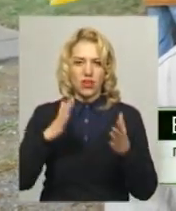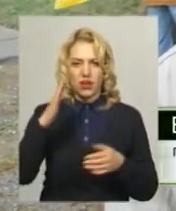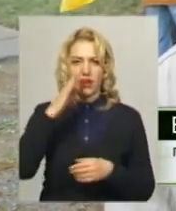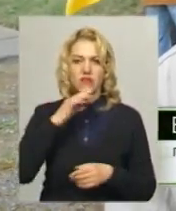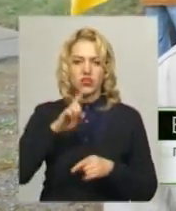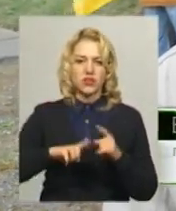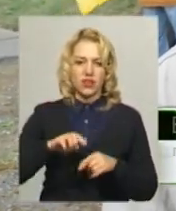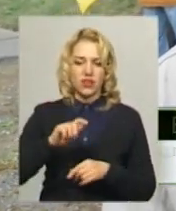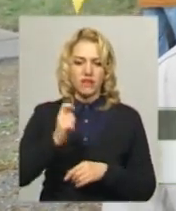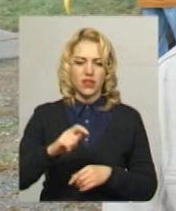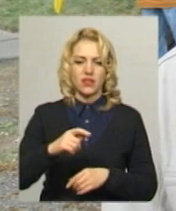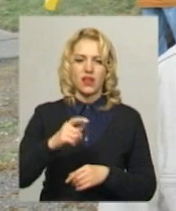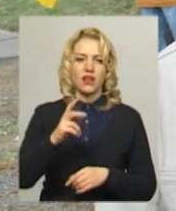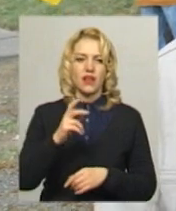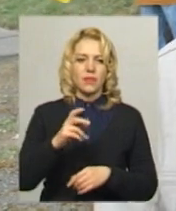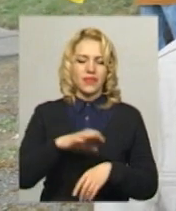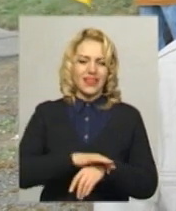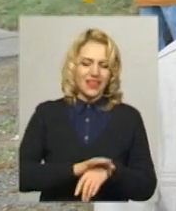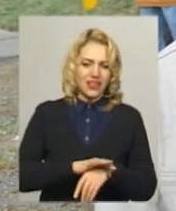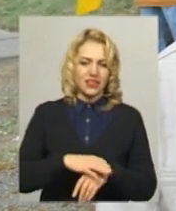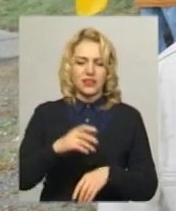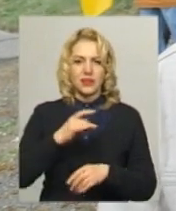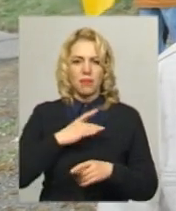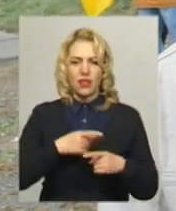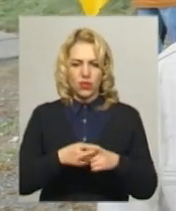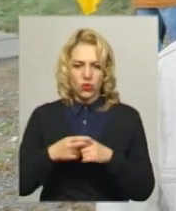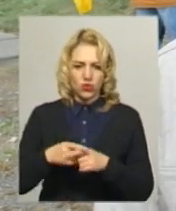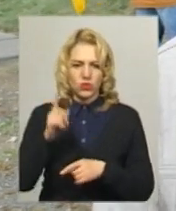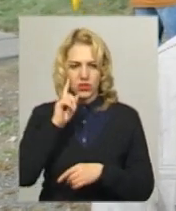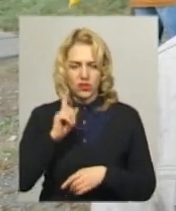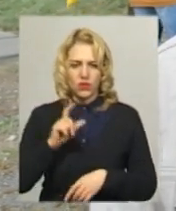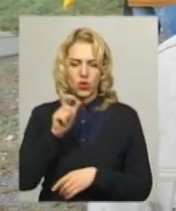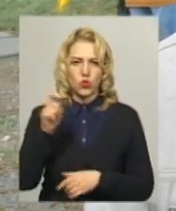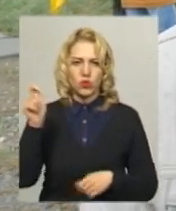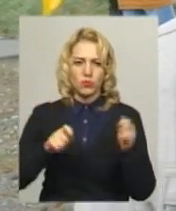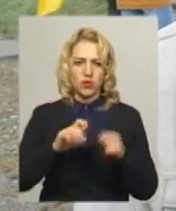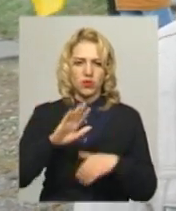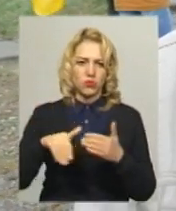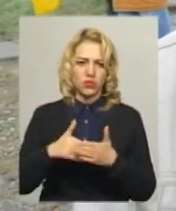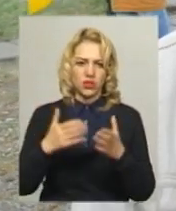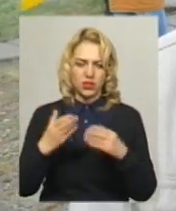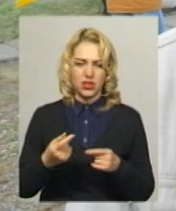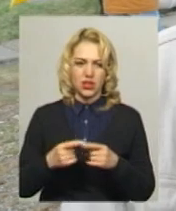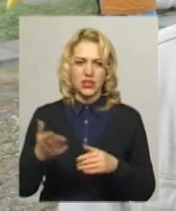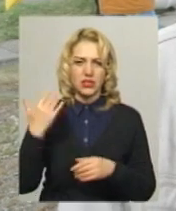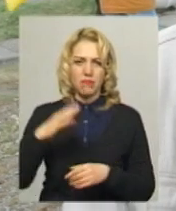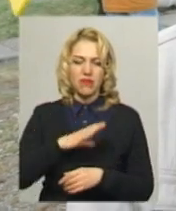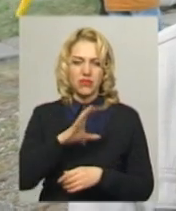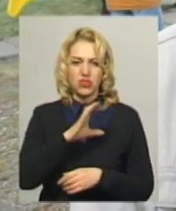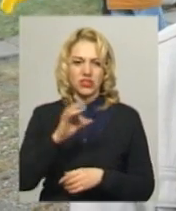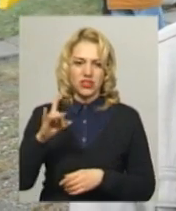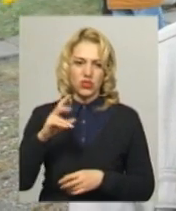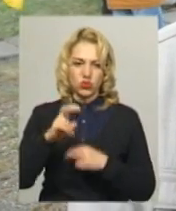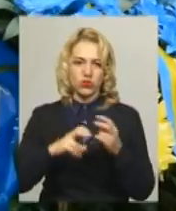Гіргізи, білоруси, євреї, ви тут можете побачити, люди приїжджають по цей день. З цих теренів колишнього Радіанського Союзу